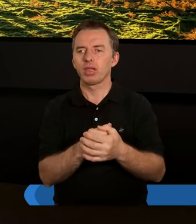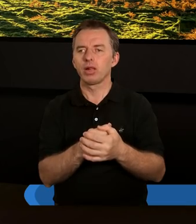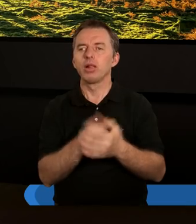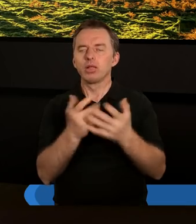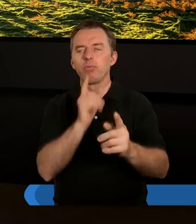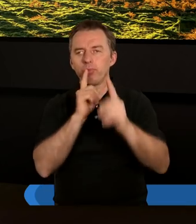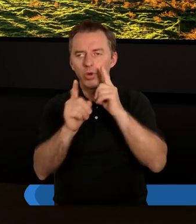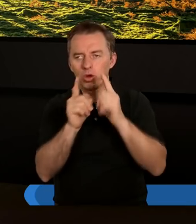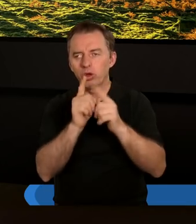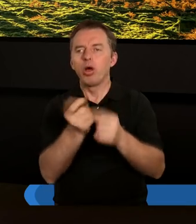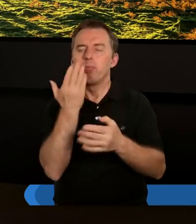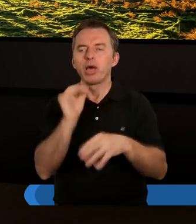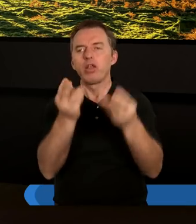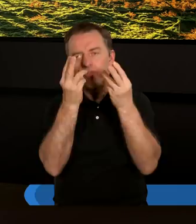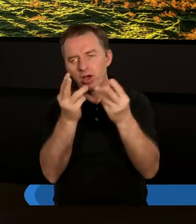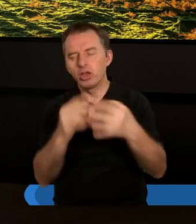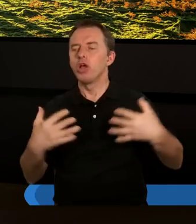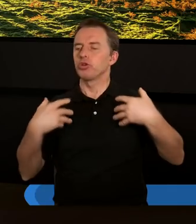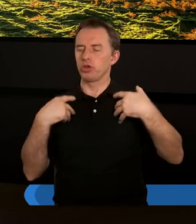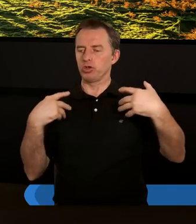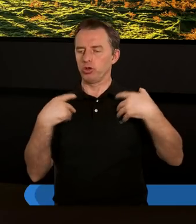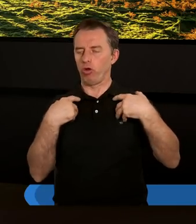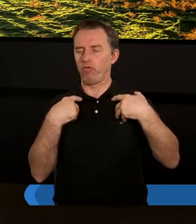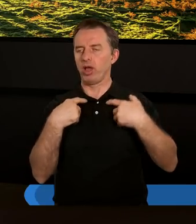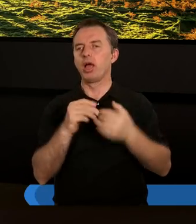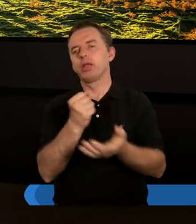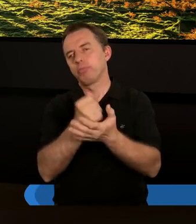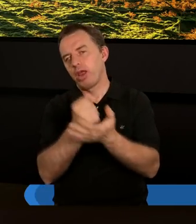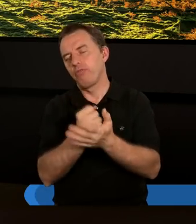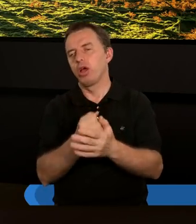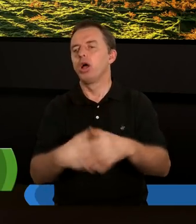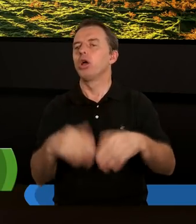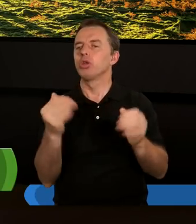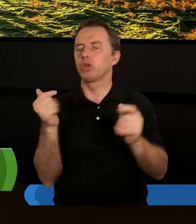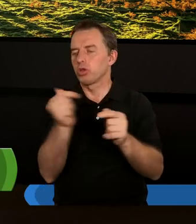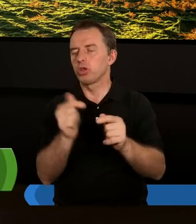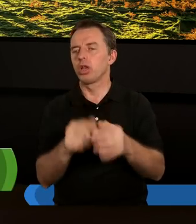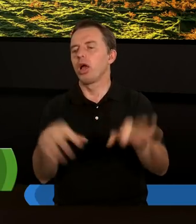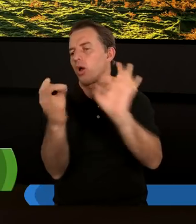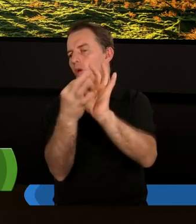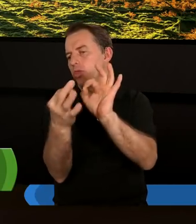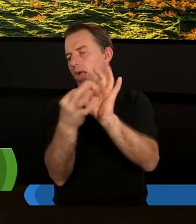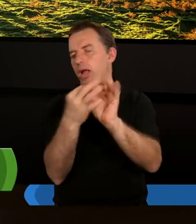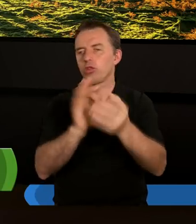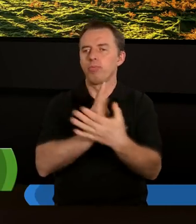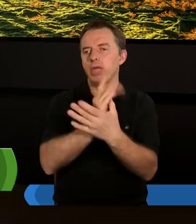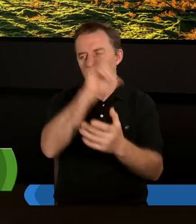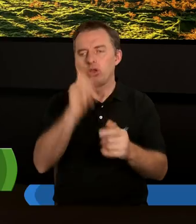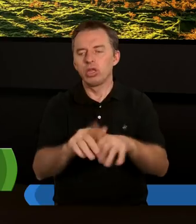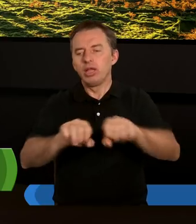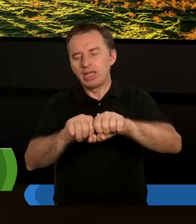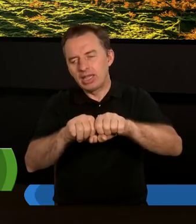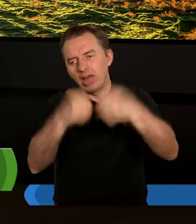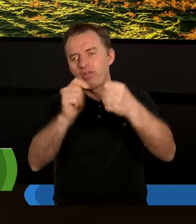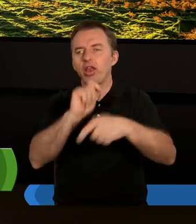Chcemy porozmawiać o bardzo istotnym, takim bardzo życiowym zagadnieniu, bo dotyczącym relacji międzyludzkich. Czy one są ważne w życiu?